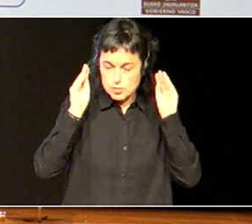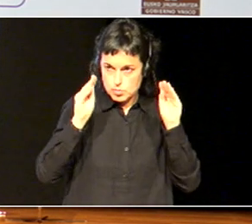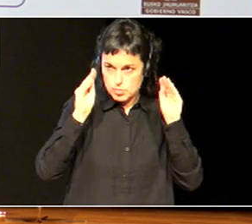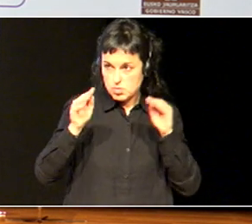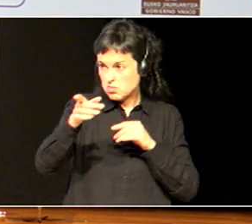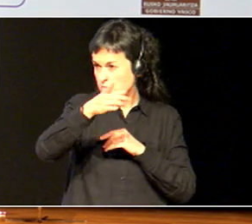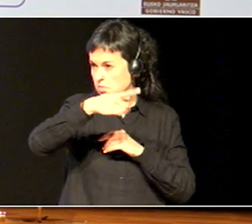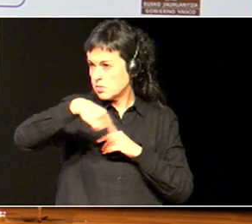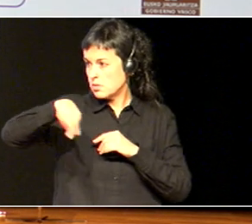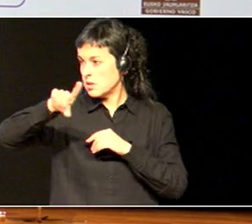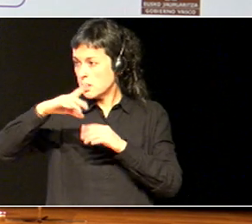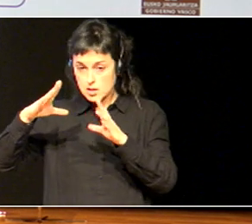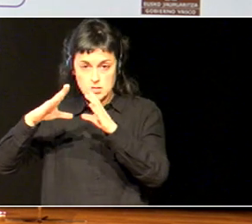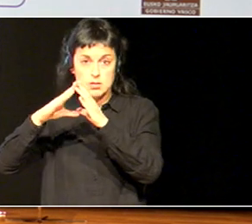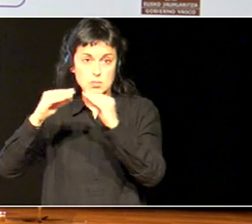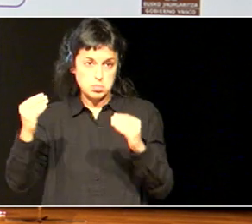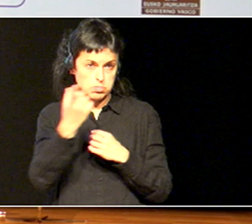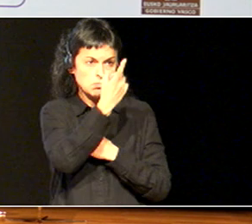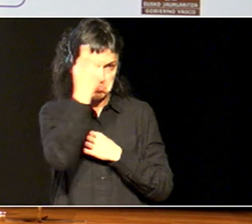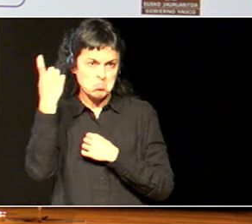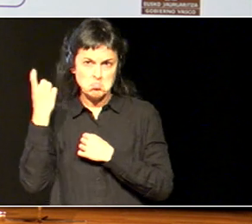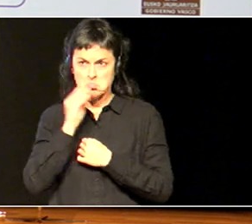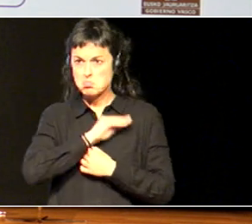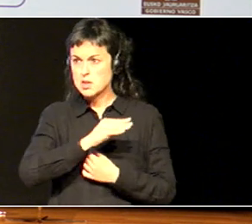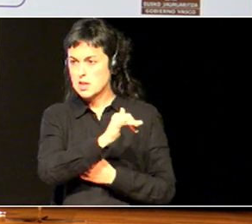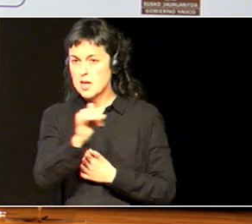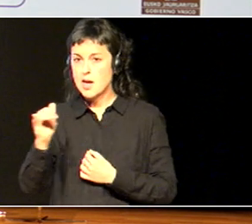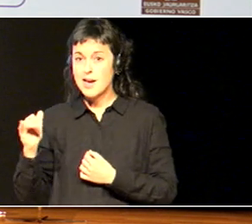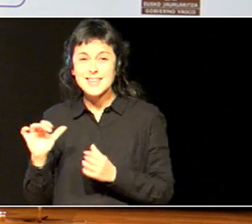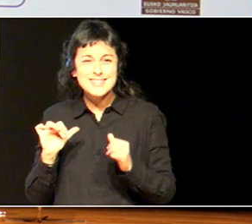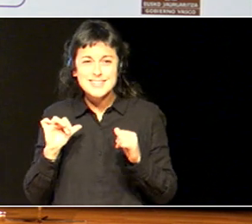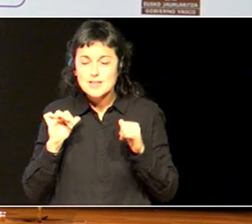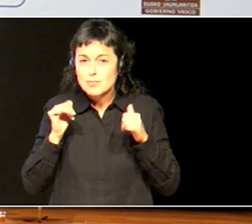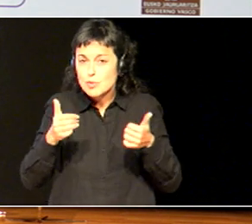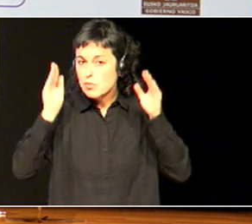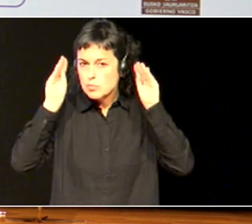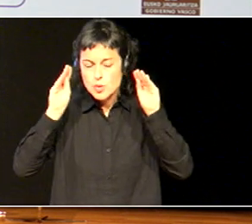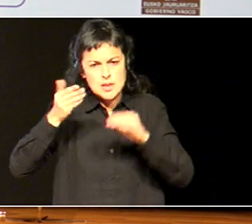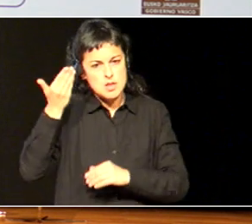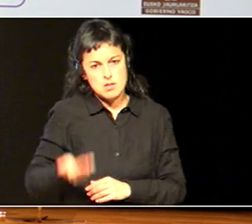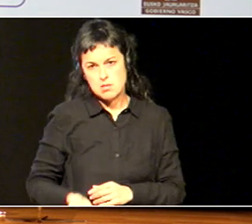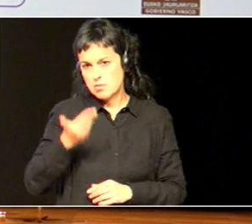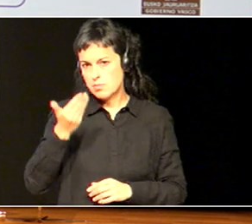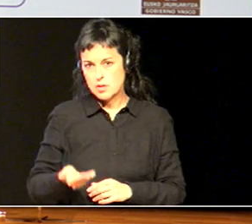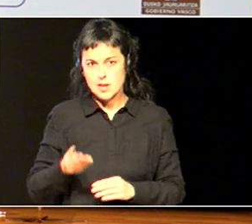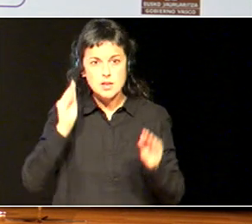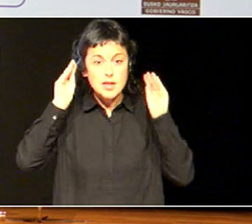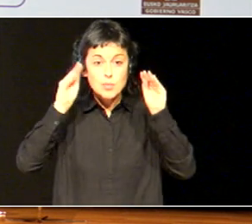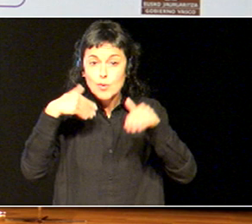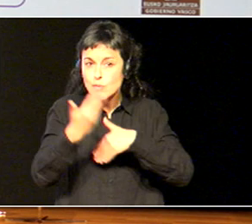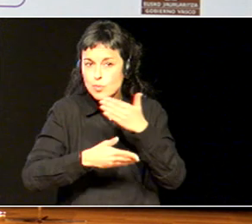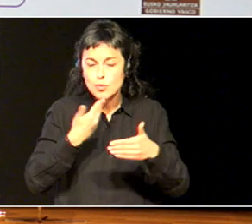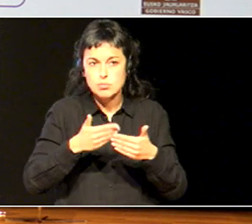universitateko ikasle asko azierako prestakuntza funtsezkoa da guretzako etengo abekoa den